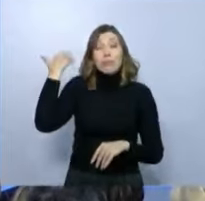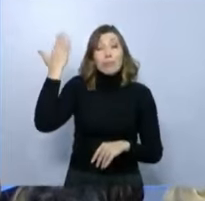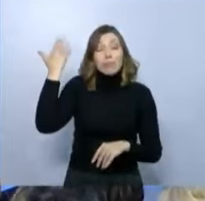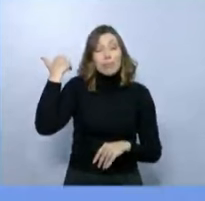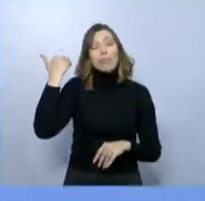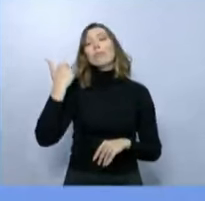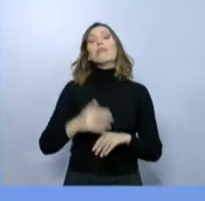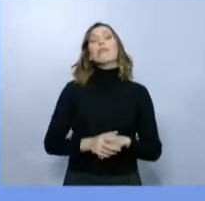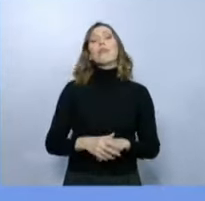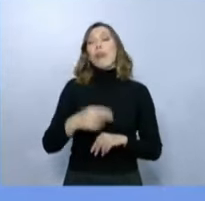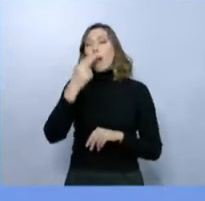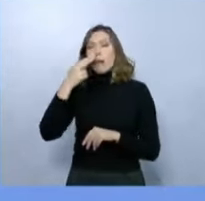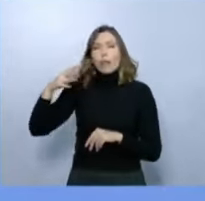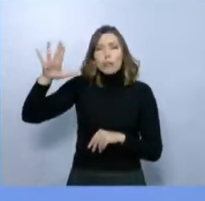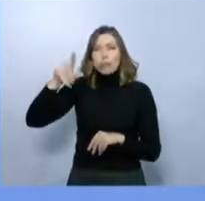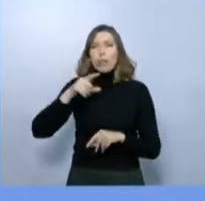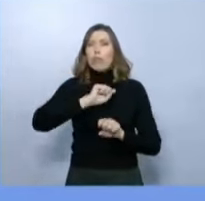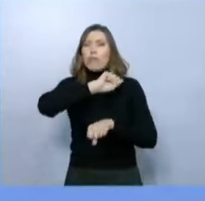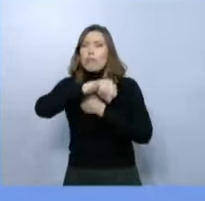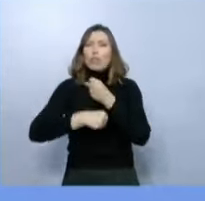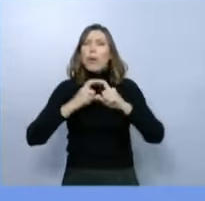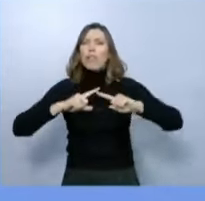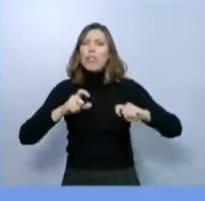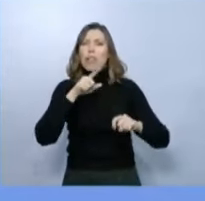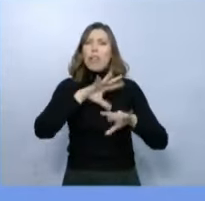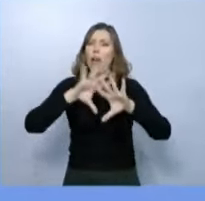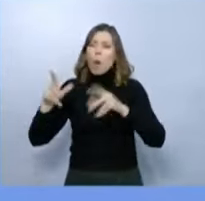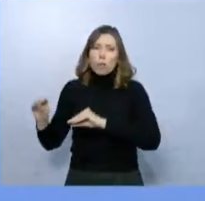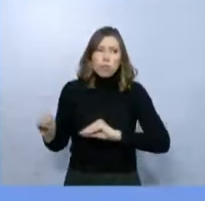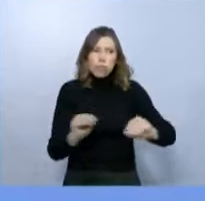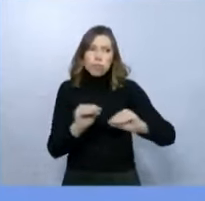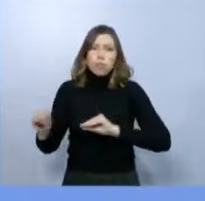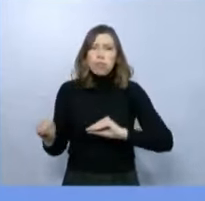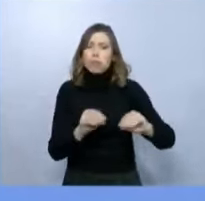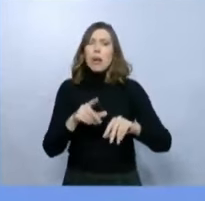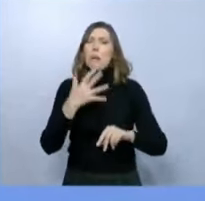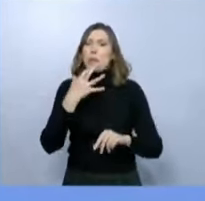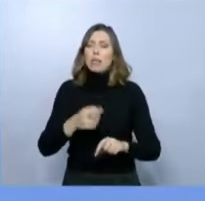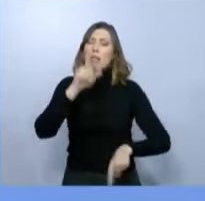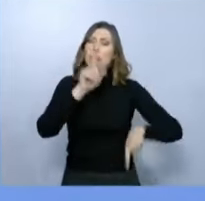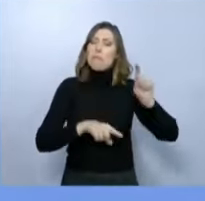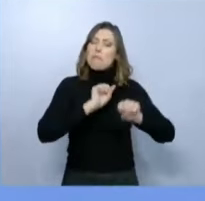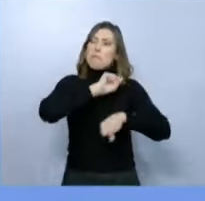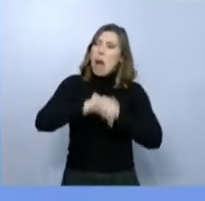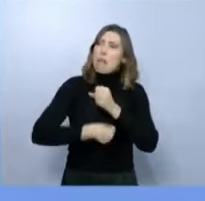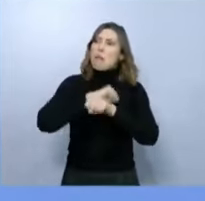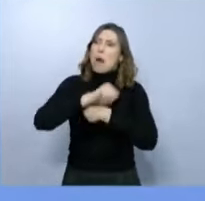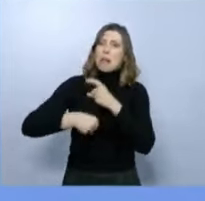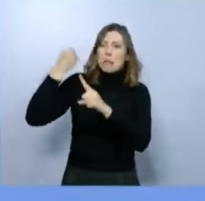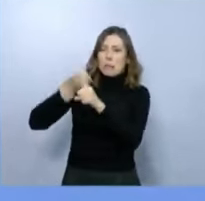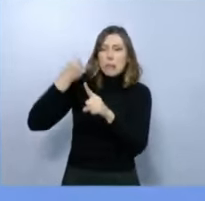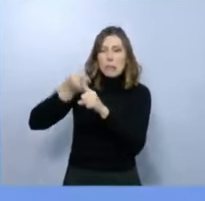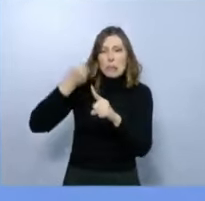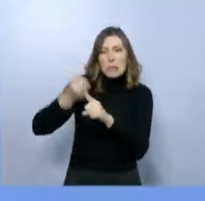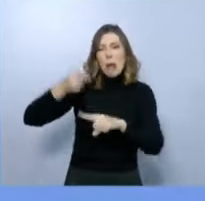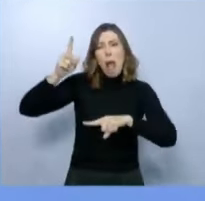μνημείο τρομοκράτησης και υποταγής όλων αυτών που απελευθέρωσαν την πατρίδα μας με